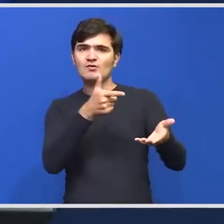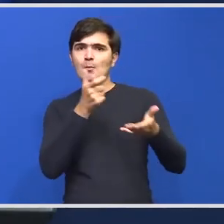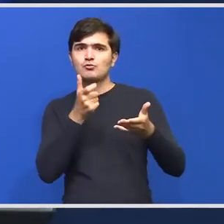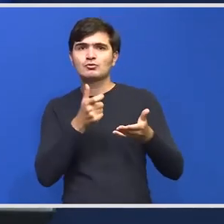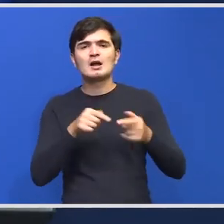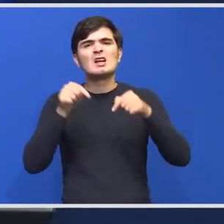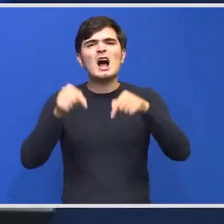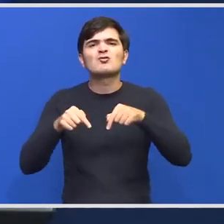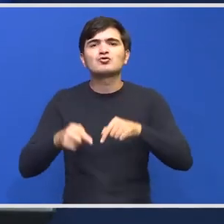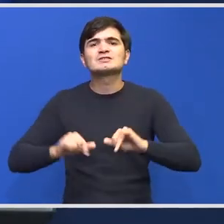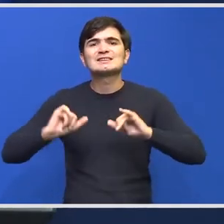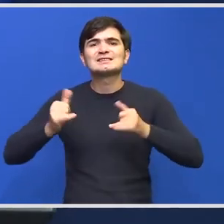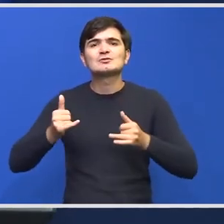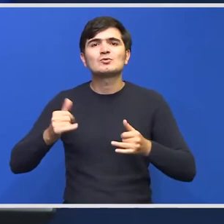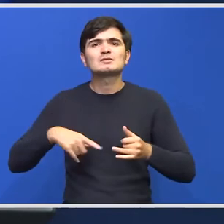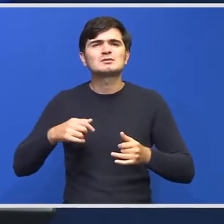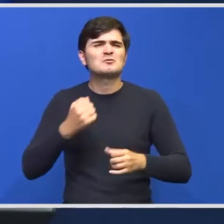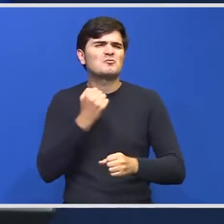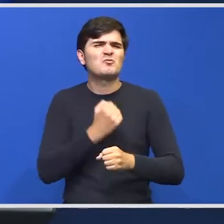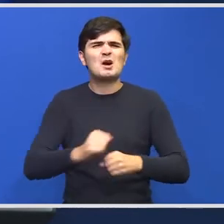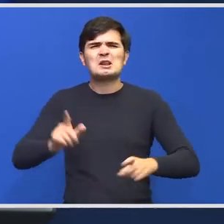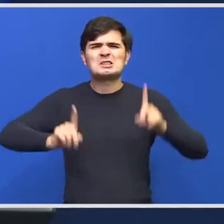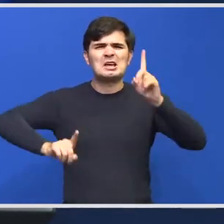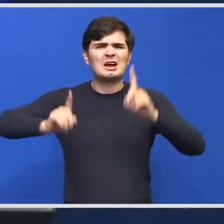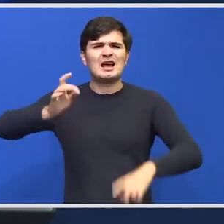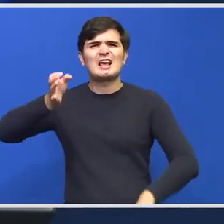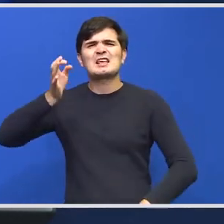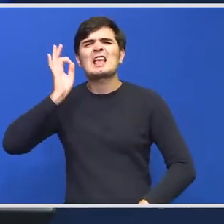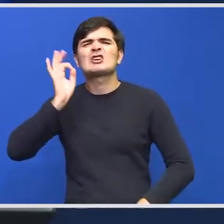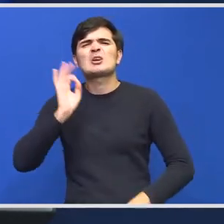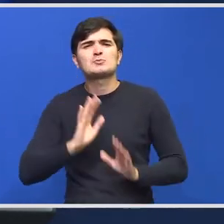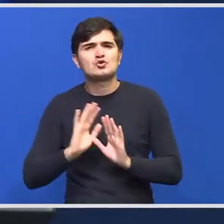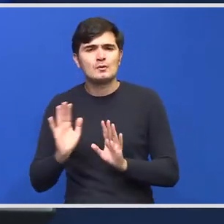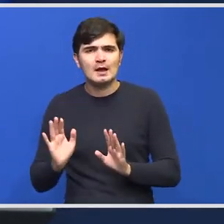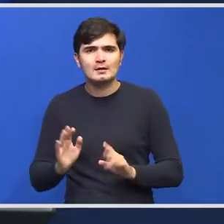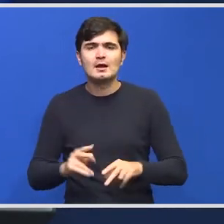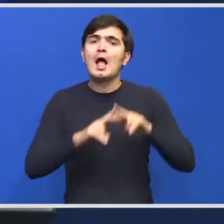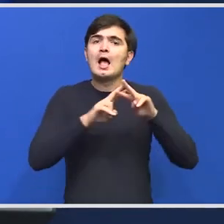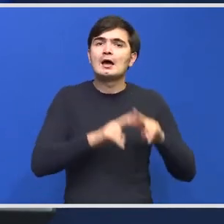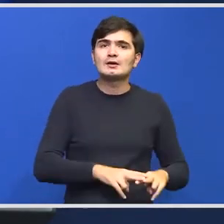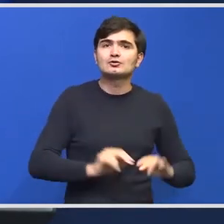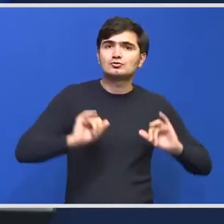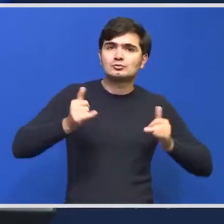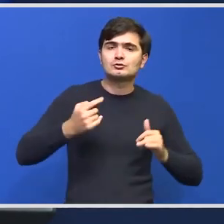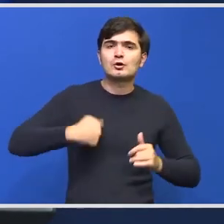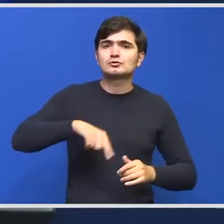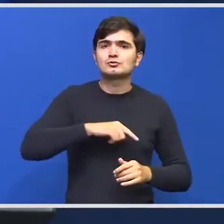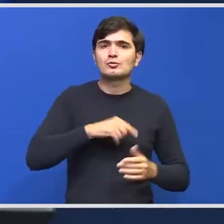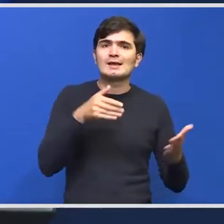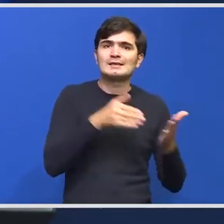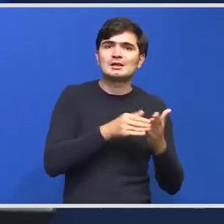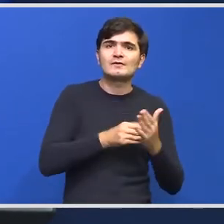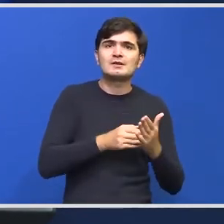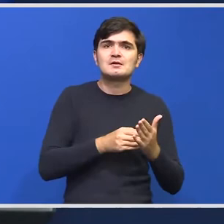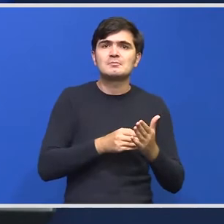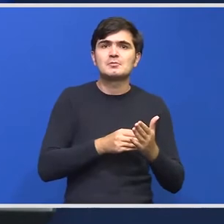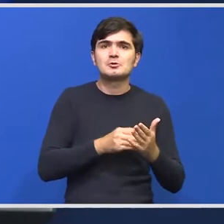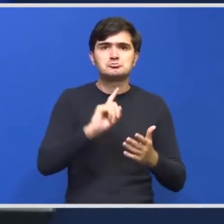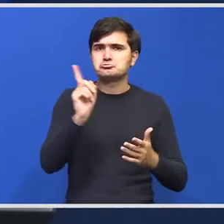acestea sunt situațiile acelea de excepție în restul cazurilor intervenim prin alungare respectiv